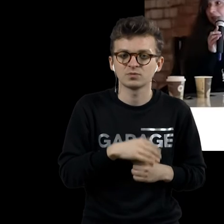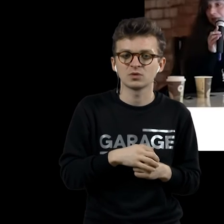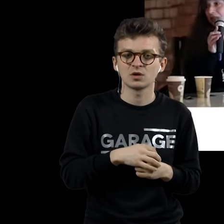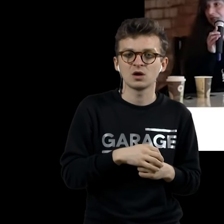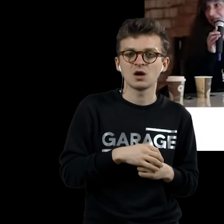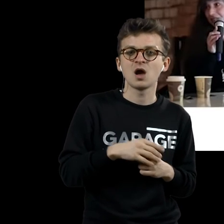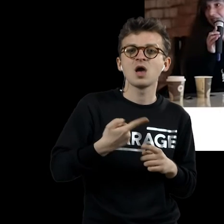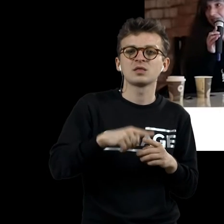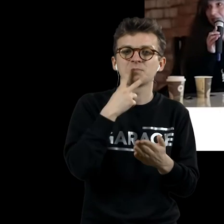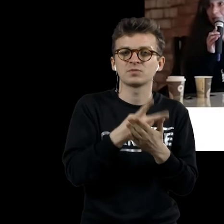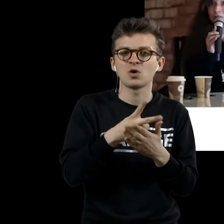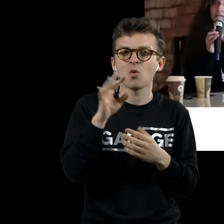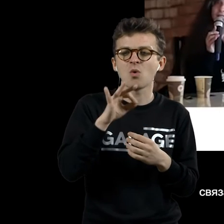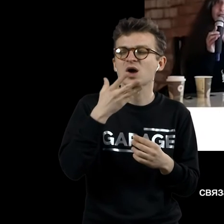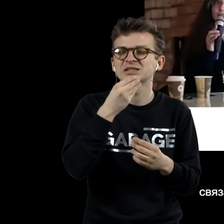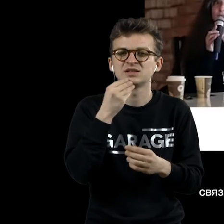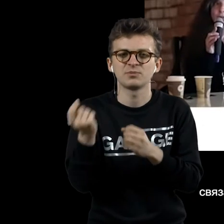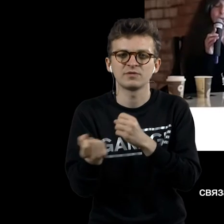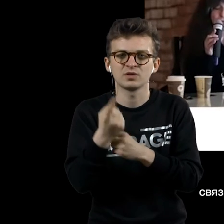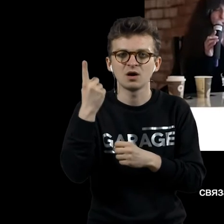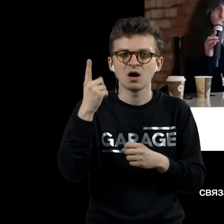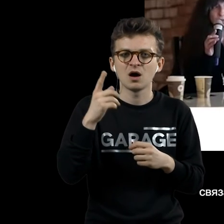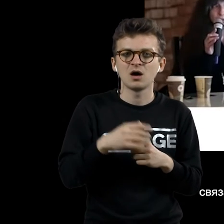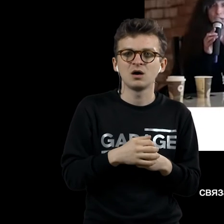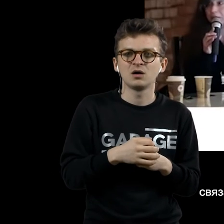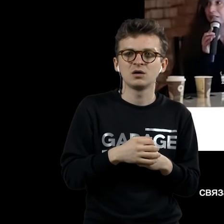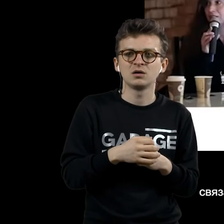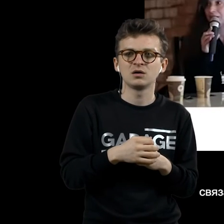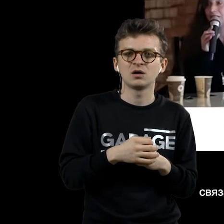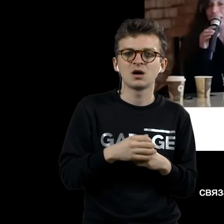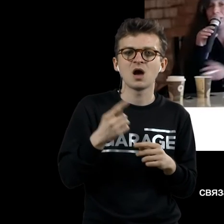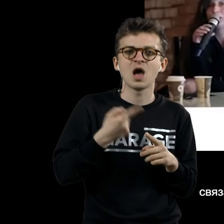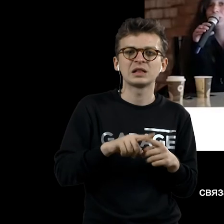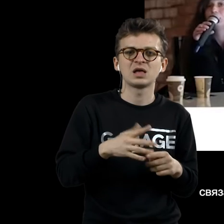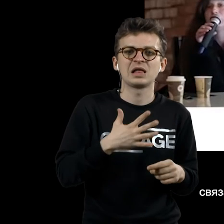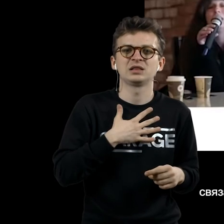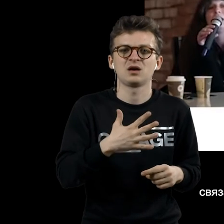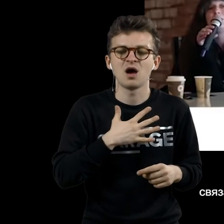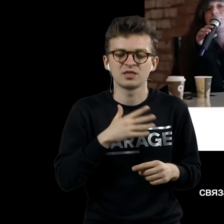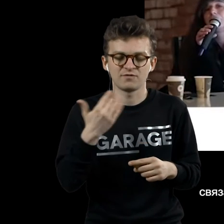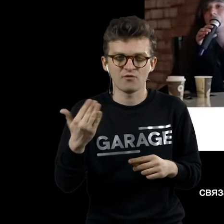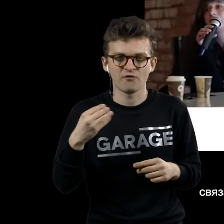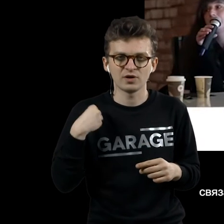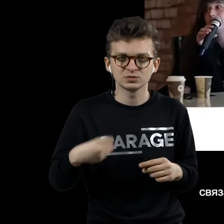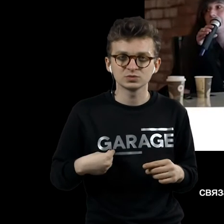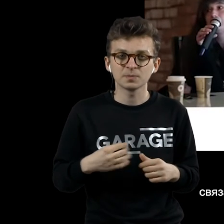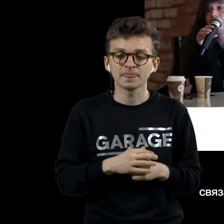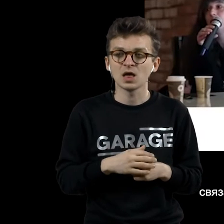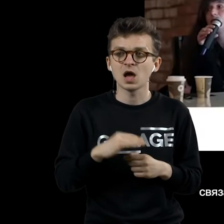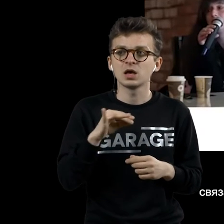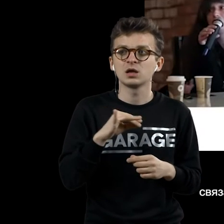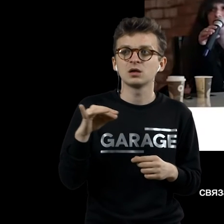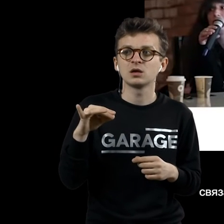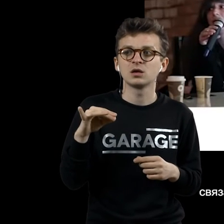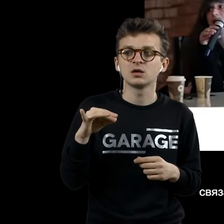Белле Лен к прекрасной Елене. Олейн – вот это обозначение дыхания во французском. Прежде всего, связано с понятием вот